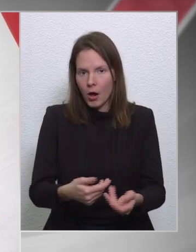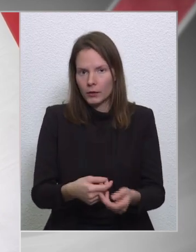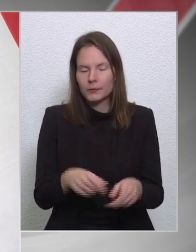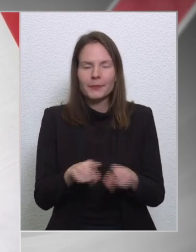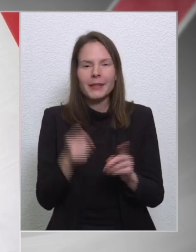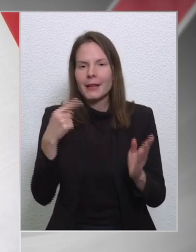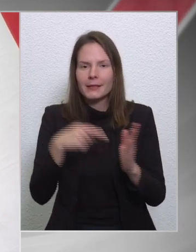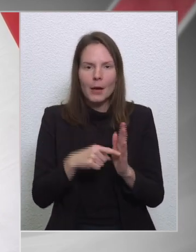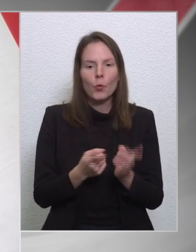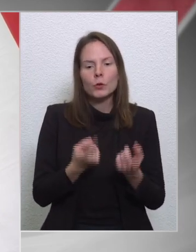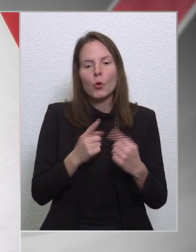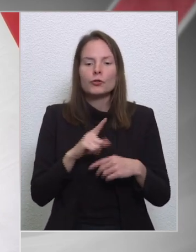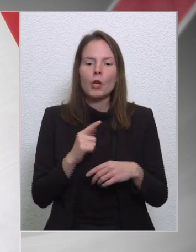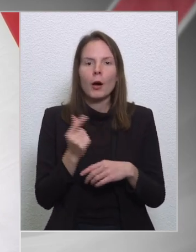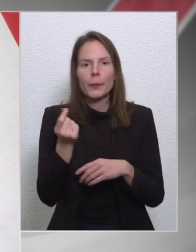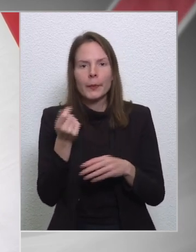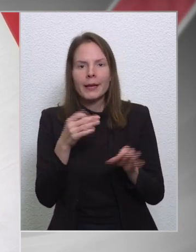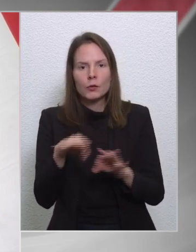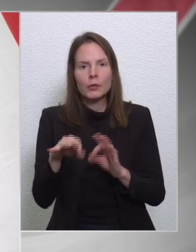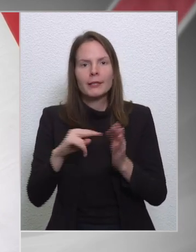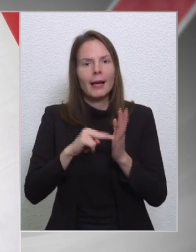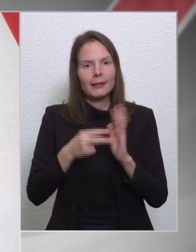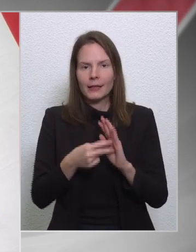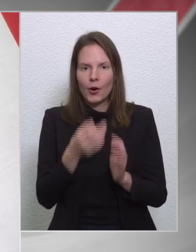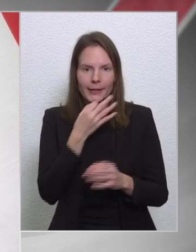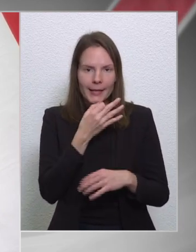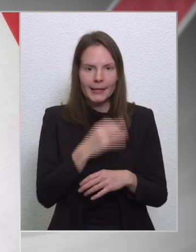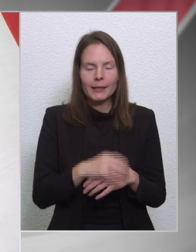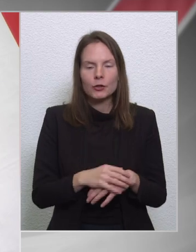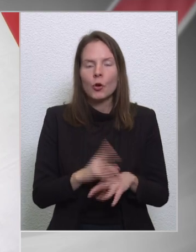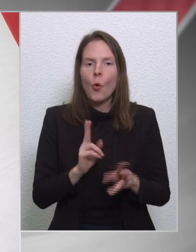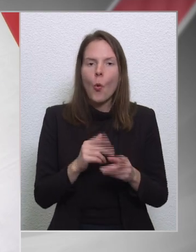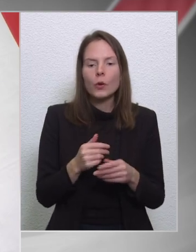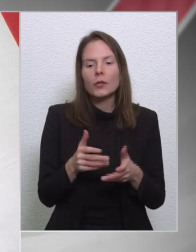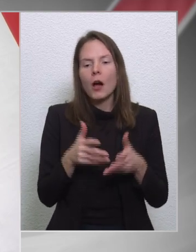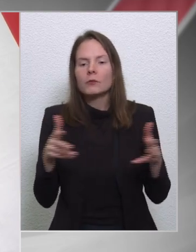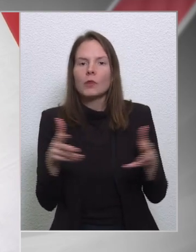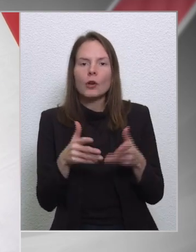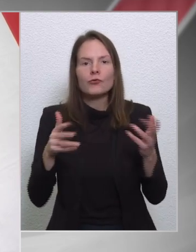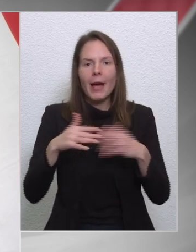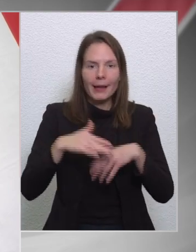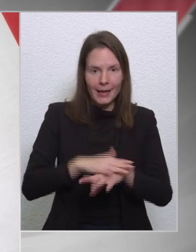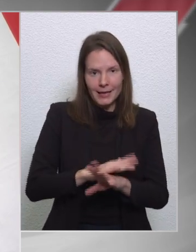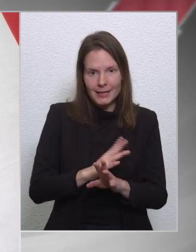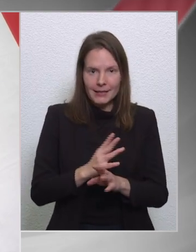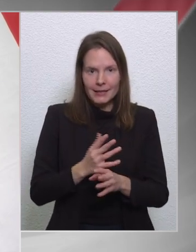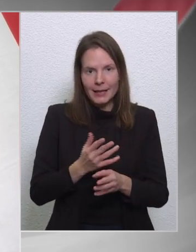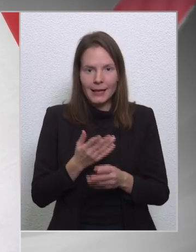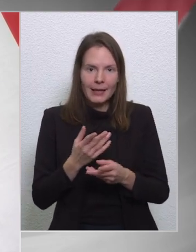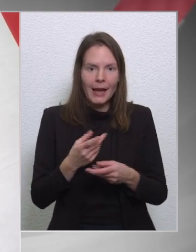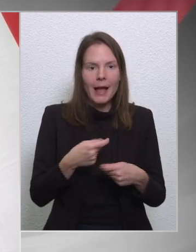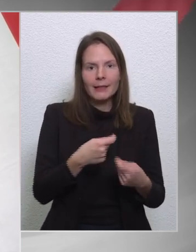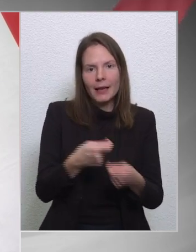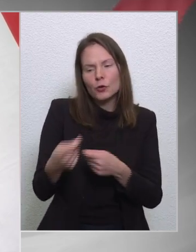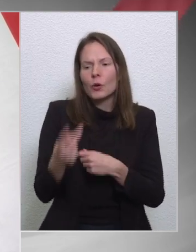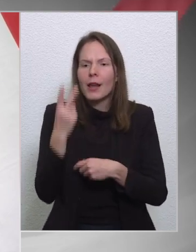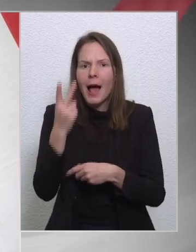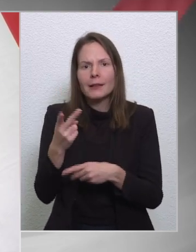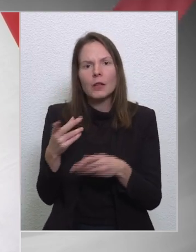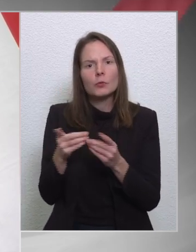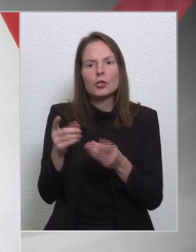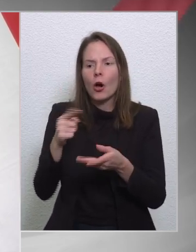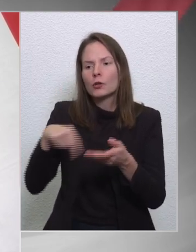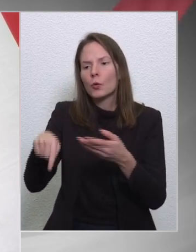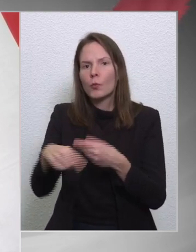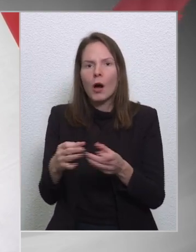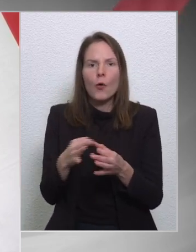szempontból csak egy pénzügytechnikai kérdés. Hogy a nagyságrendet érzékeltessük, mert láttam a sajtóban őszinte és